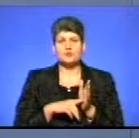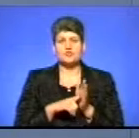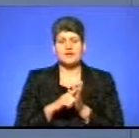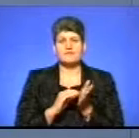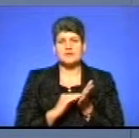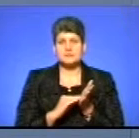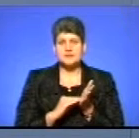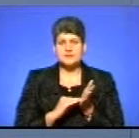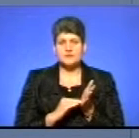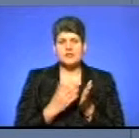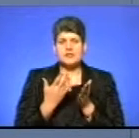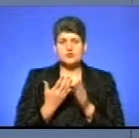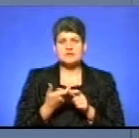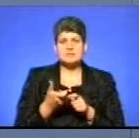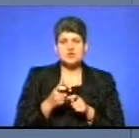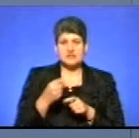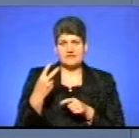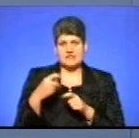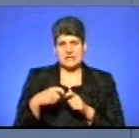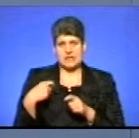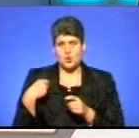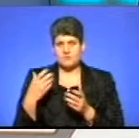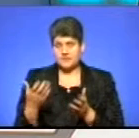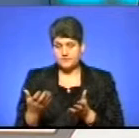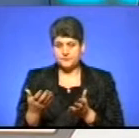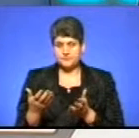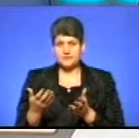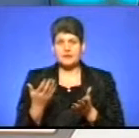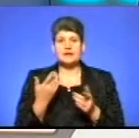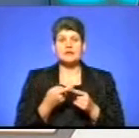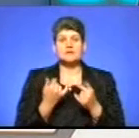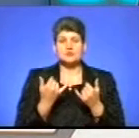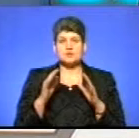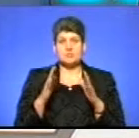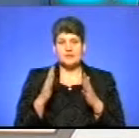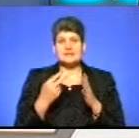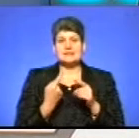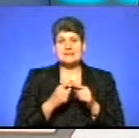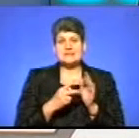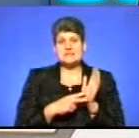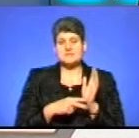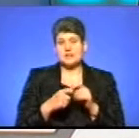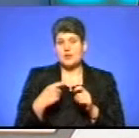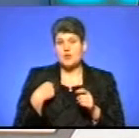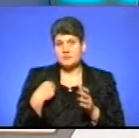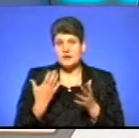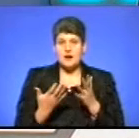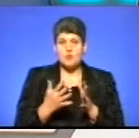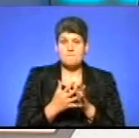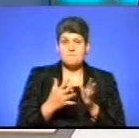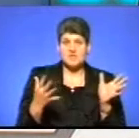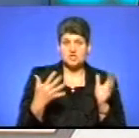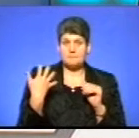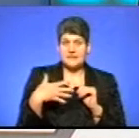поліцейський, якщо водій перевищив більше 20 кілометрів. Тобто на даний момент це є 70 кілометрів. Або більше 50